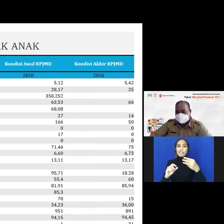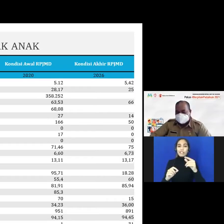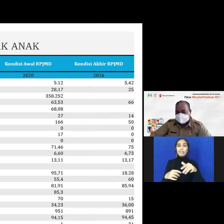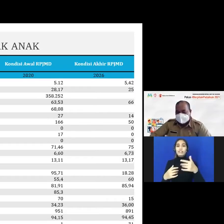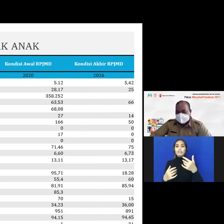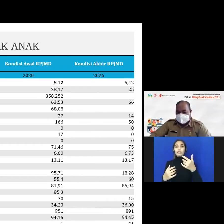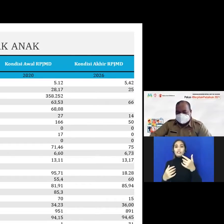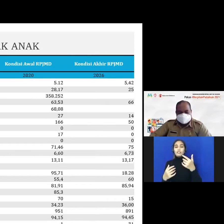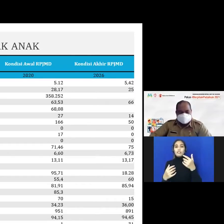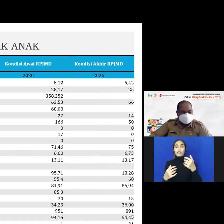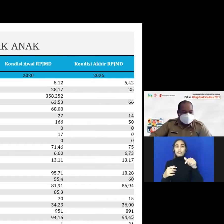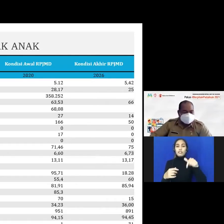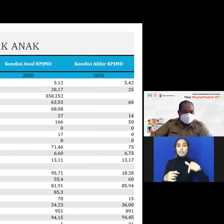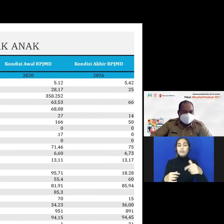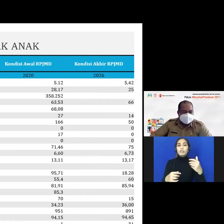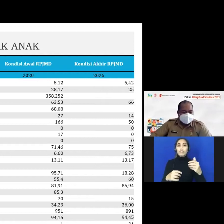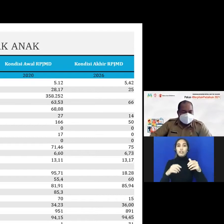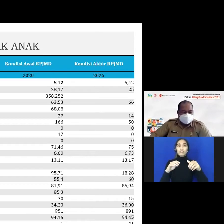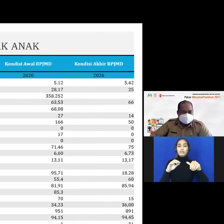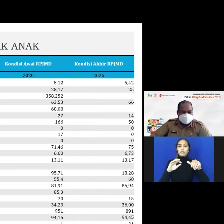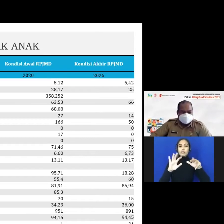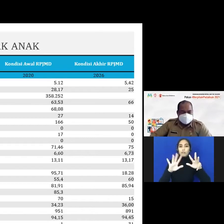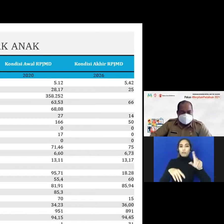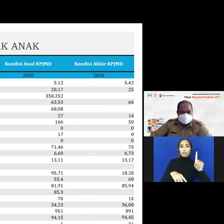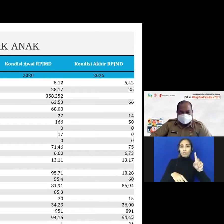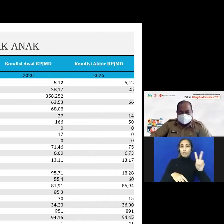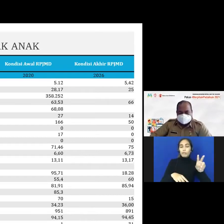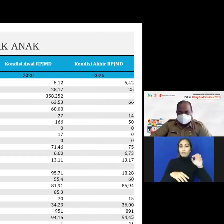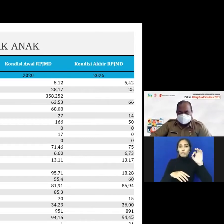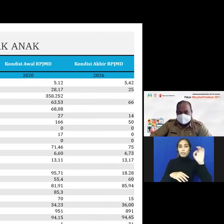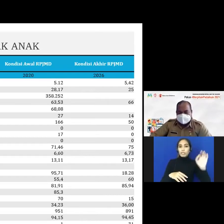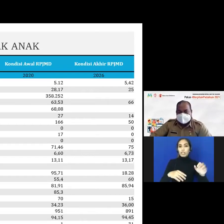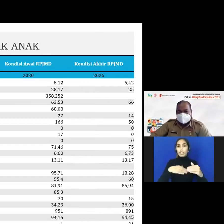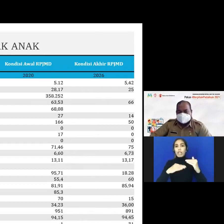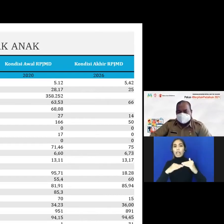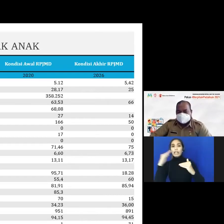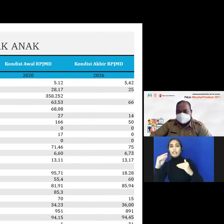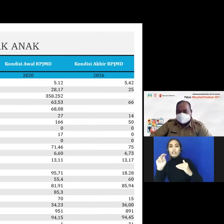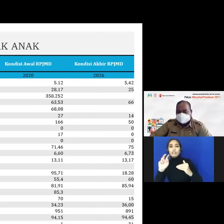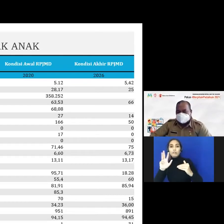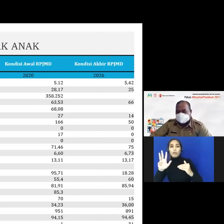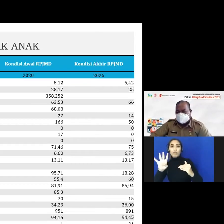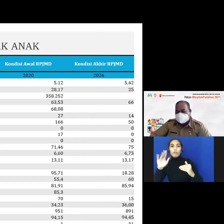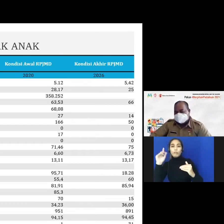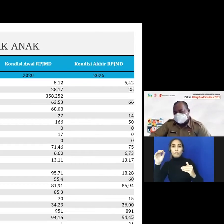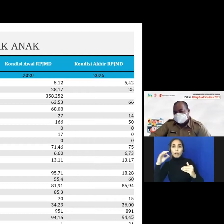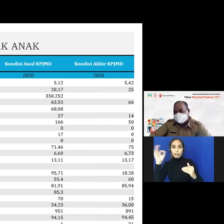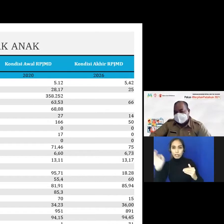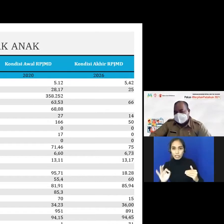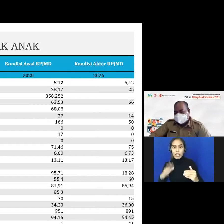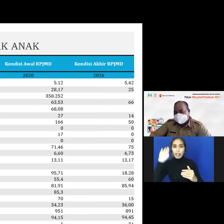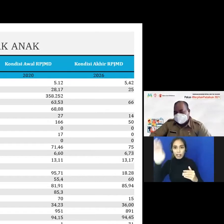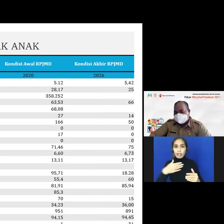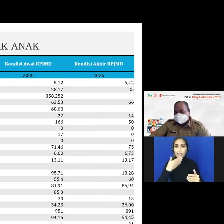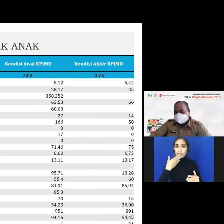,45% desa atau kelurahan rama anak tahun ini kita satu kita berharap nanti